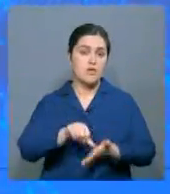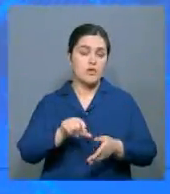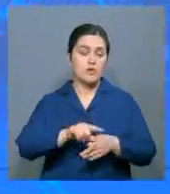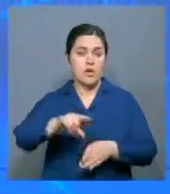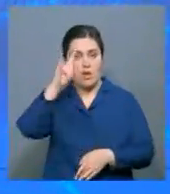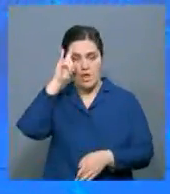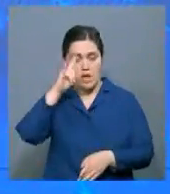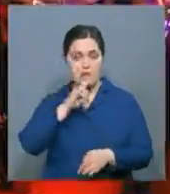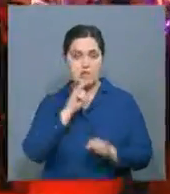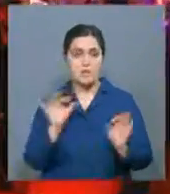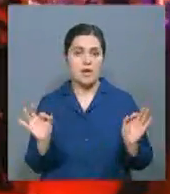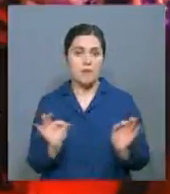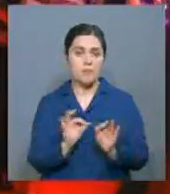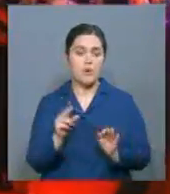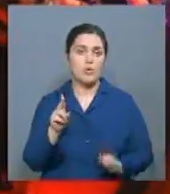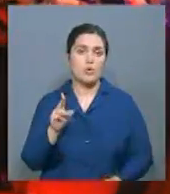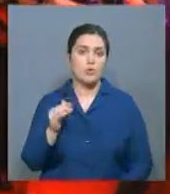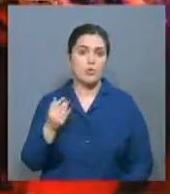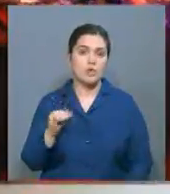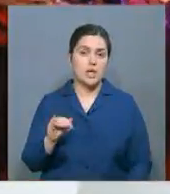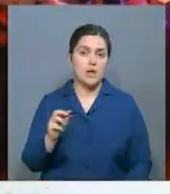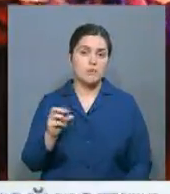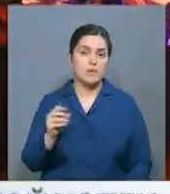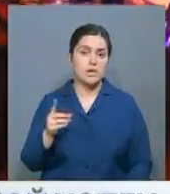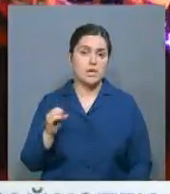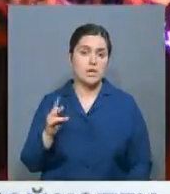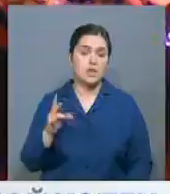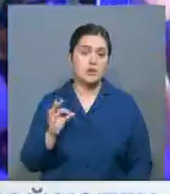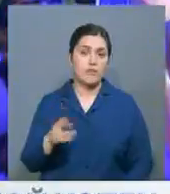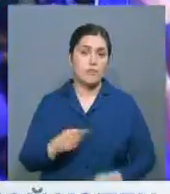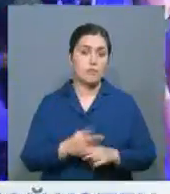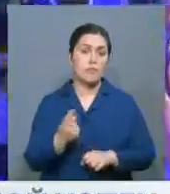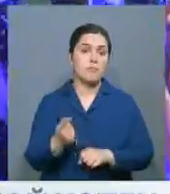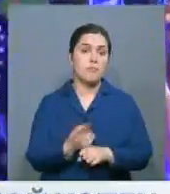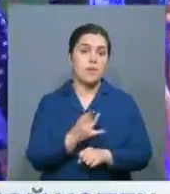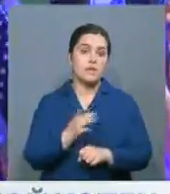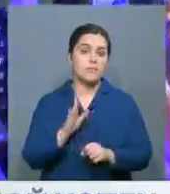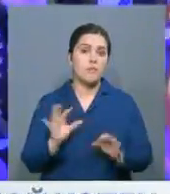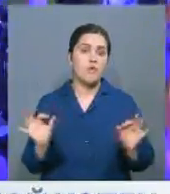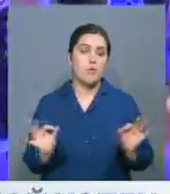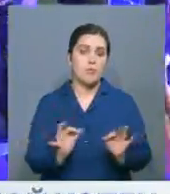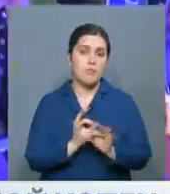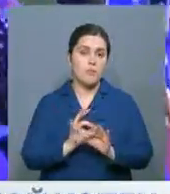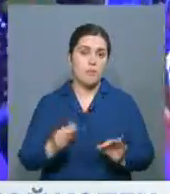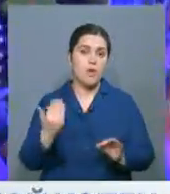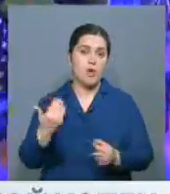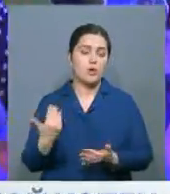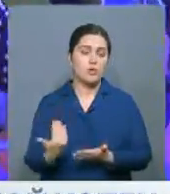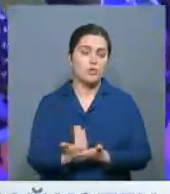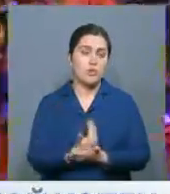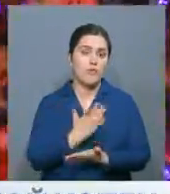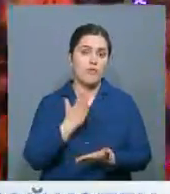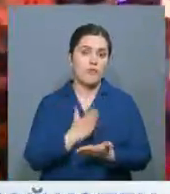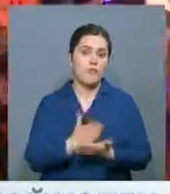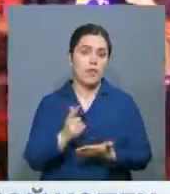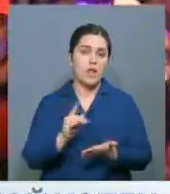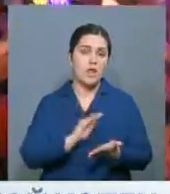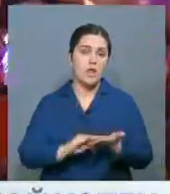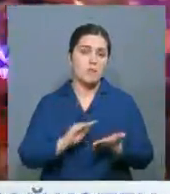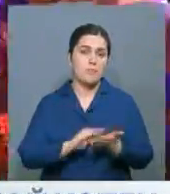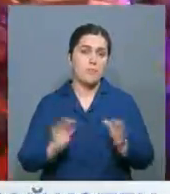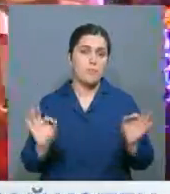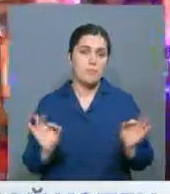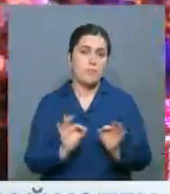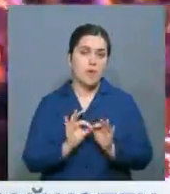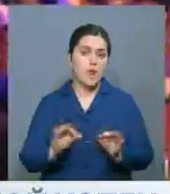на мероприятии выступит Димаш Кудайбергенов, который впервые исполнит песню «Махабад Бермаган» на слова Мунайдара Баймолда.